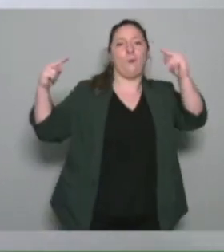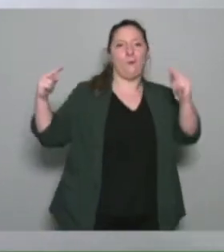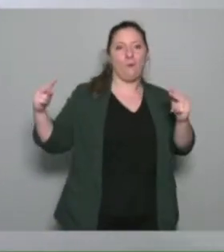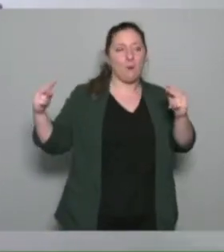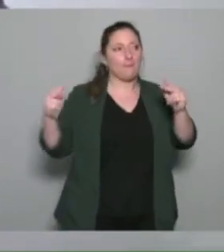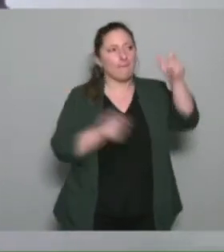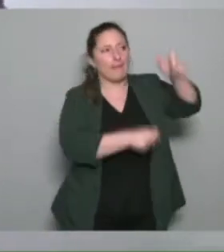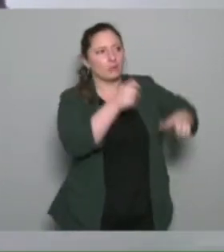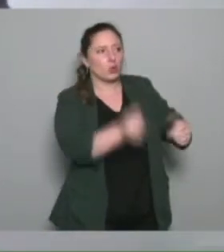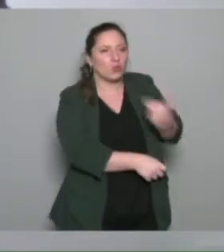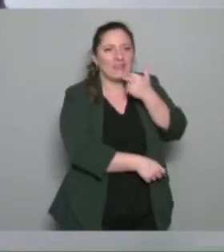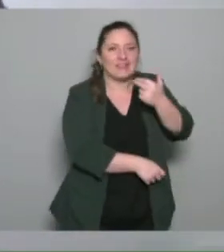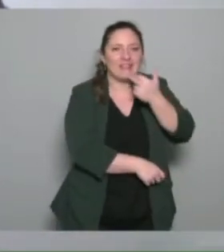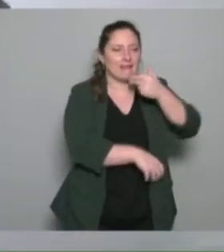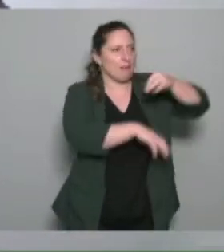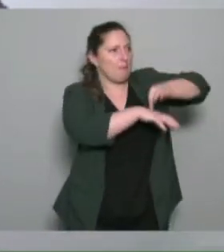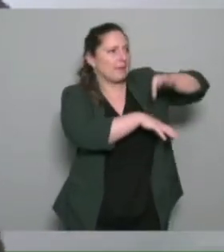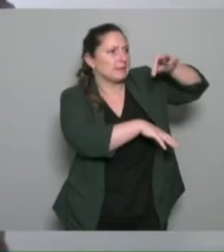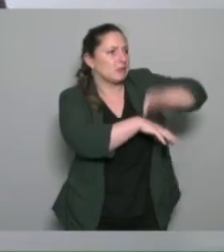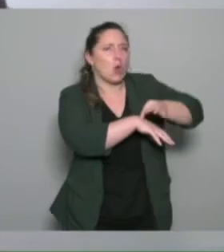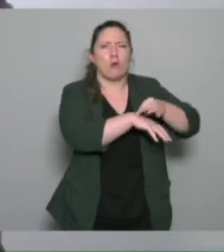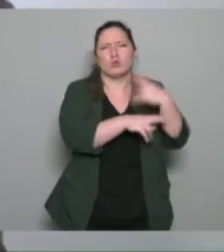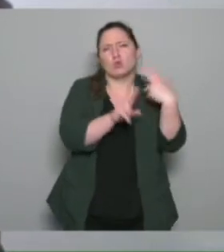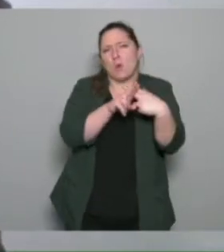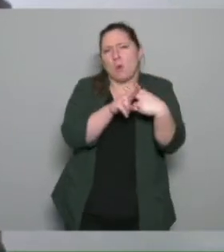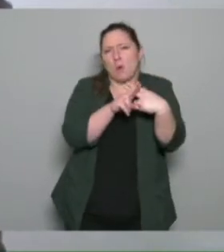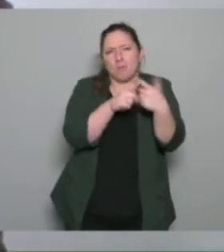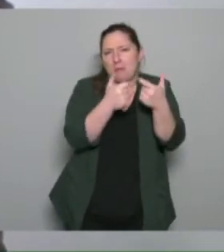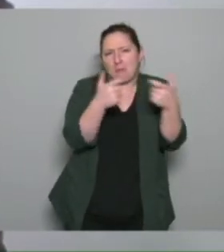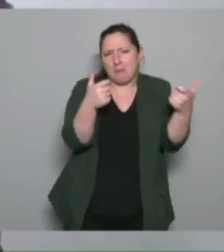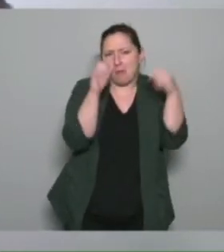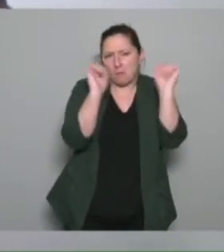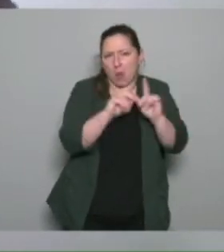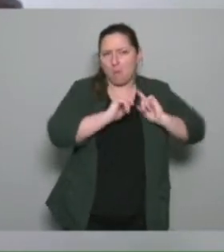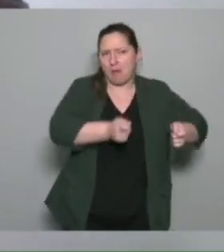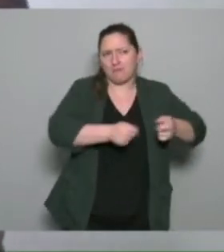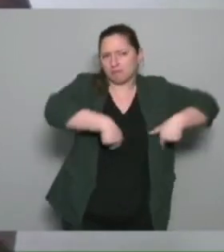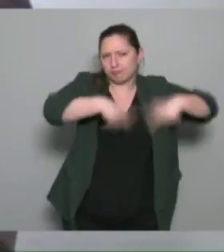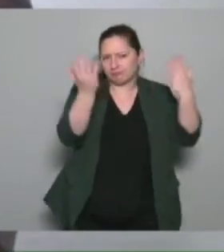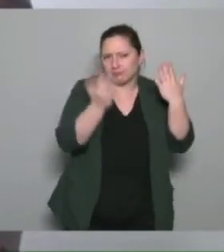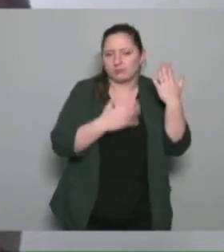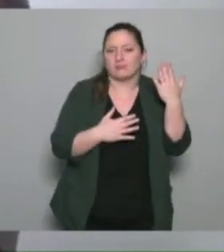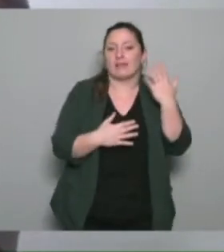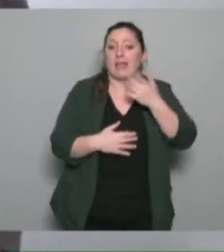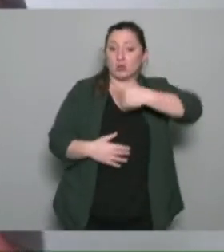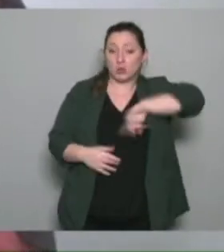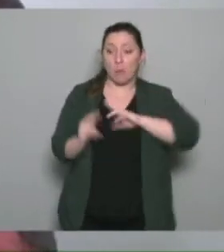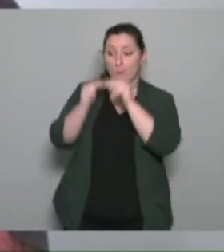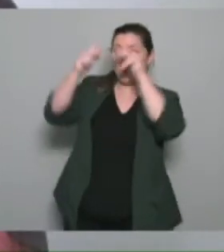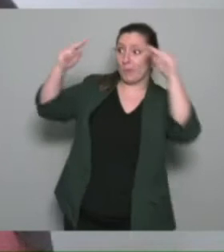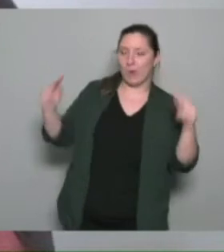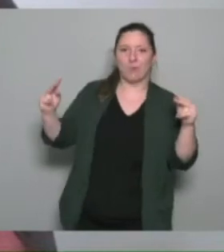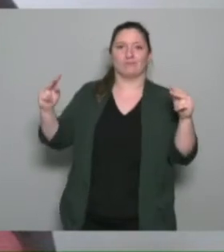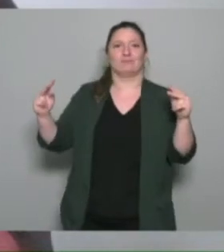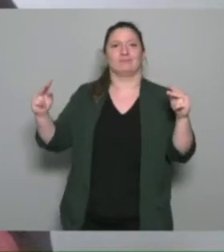patients dénominez-le les comme vous voulez et nous pouvons être une source d'information parce que